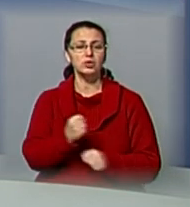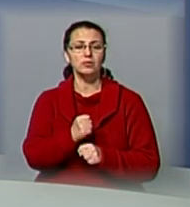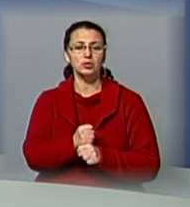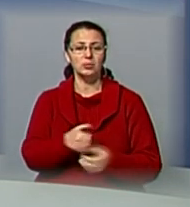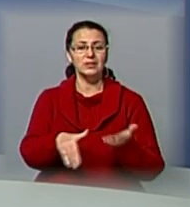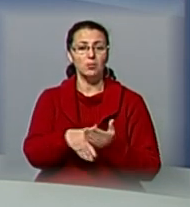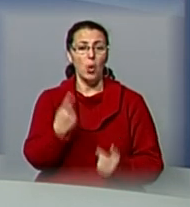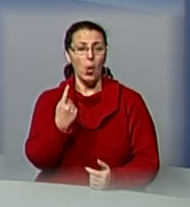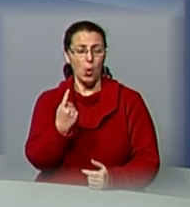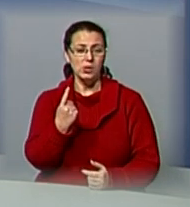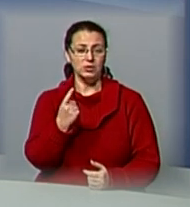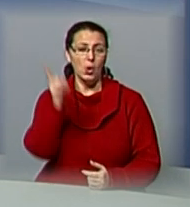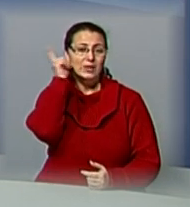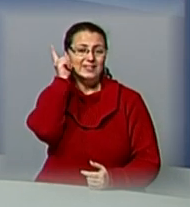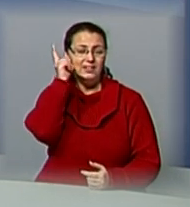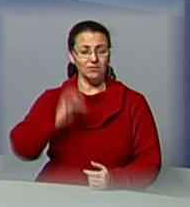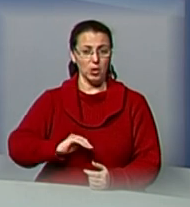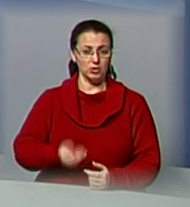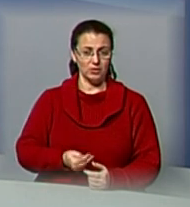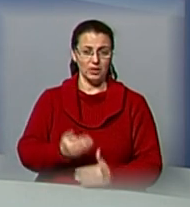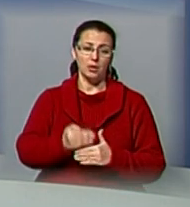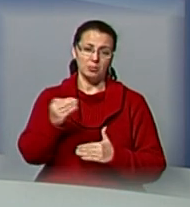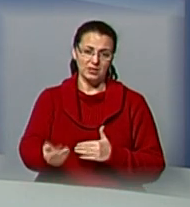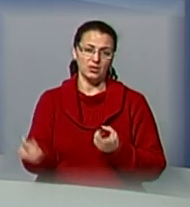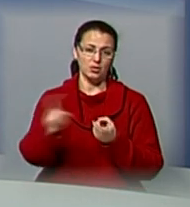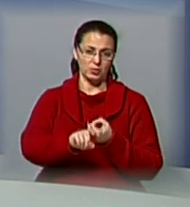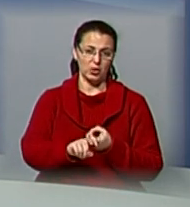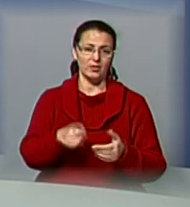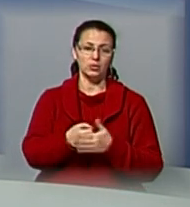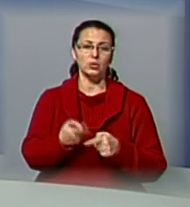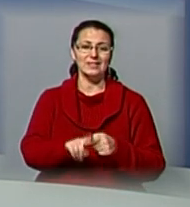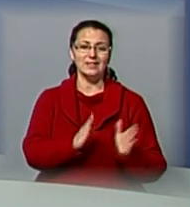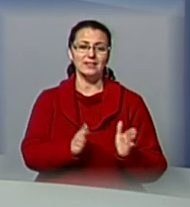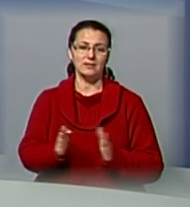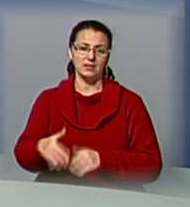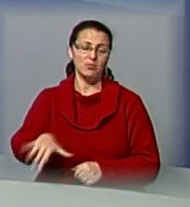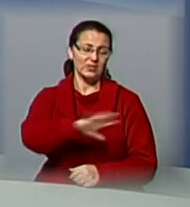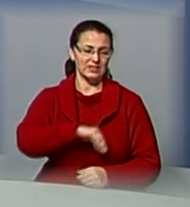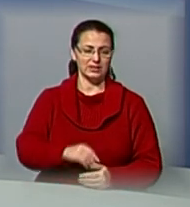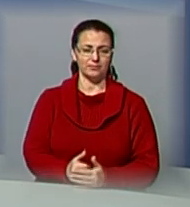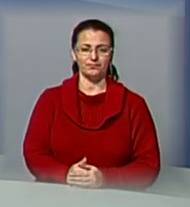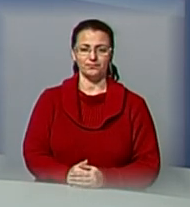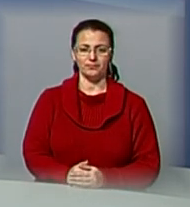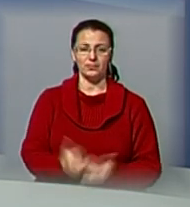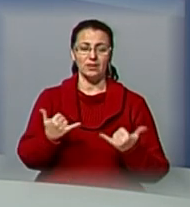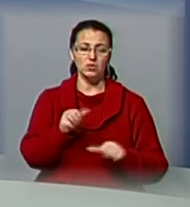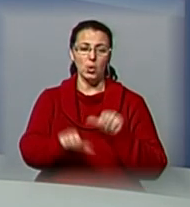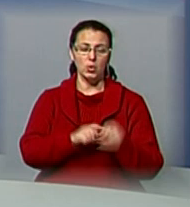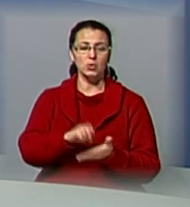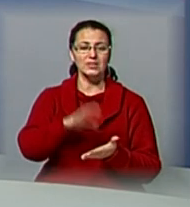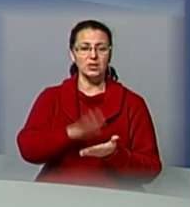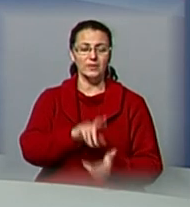за допомогою одного телефонного оператора. З часом планують приєднати до цієї системи усіх. Цього року